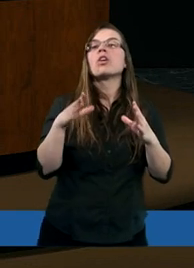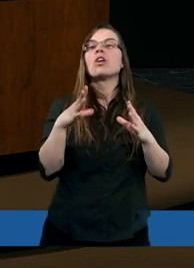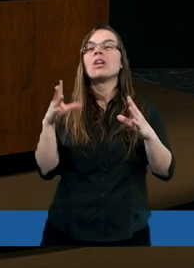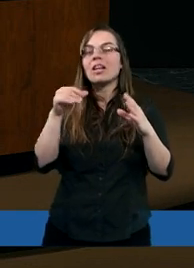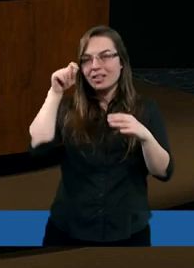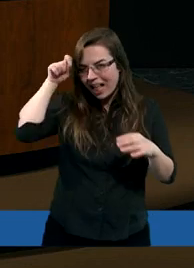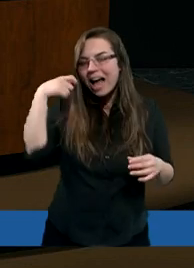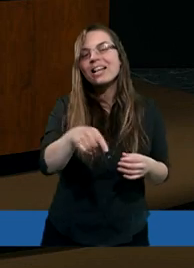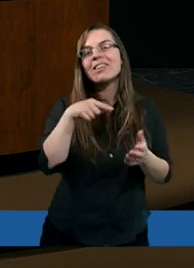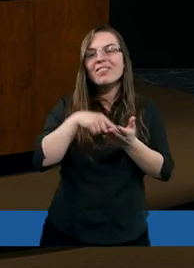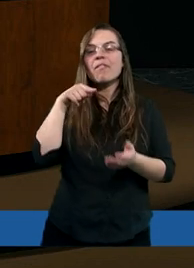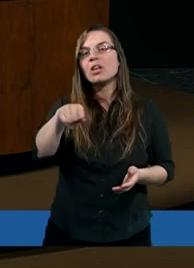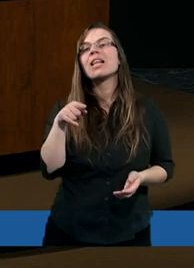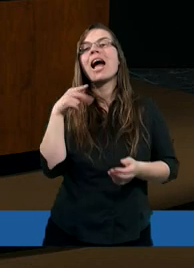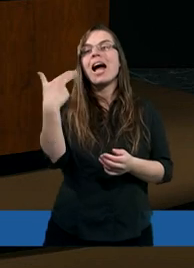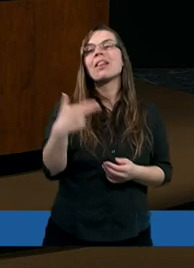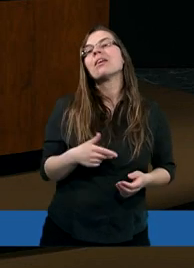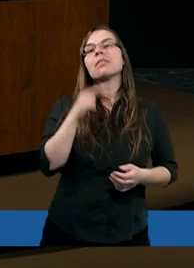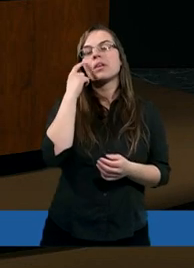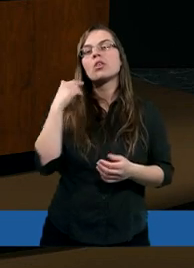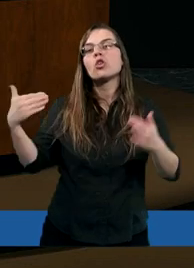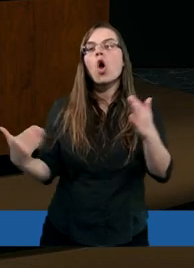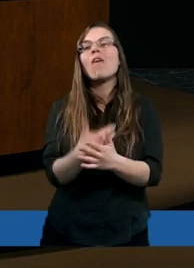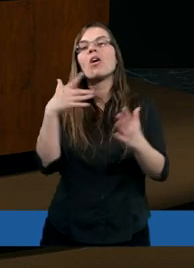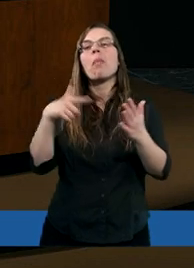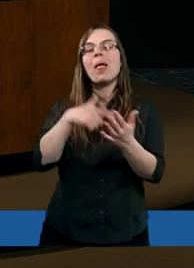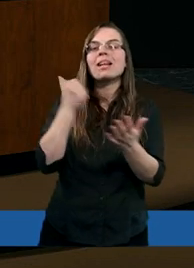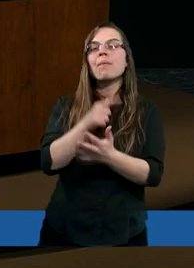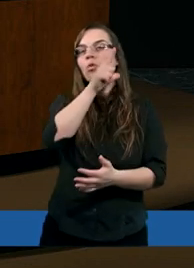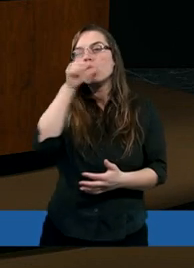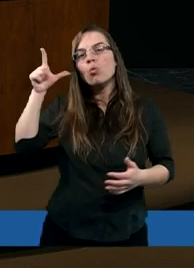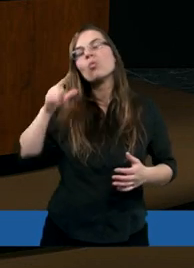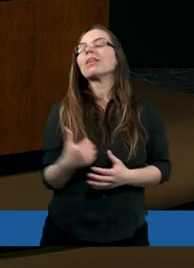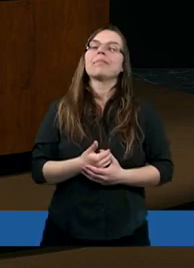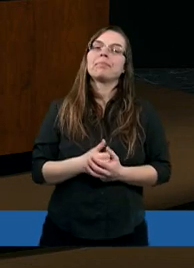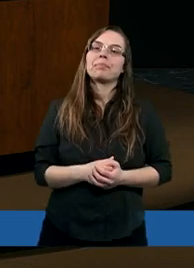nazywa ten nowotestamentowy lud.